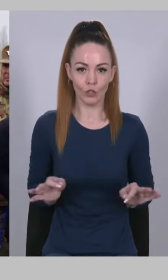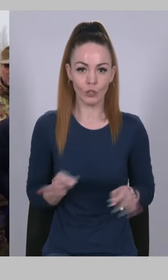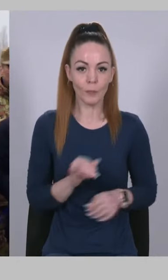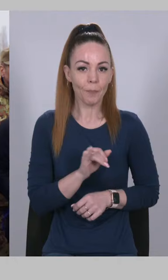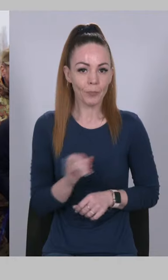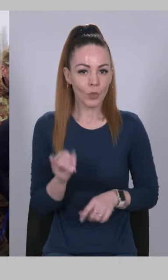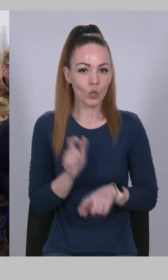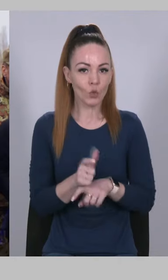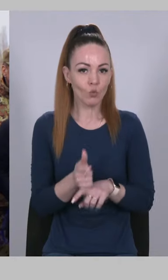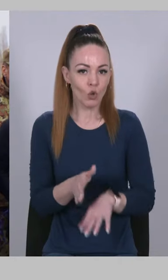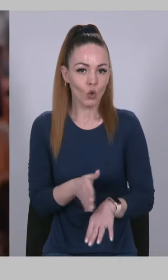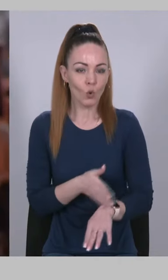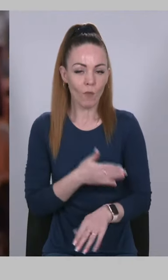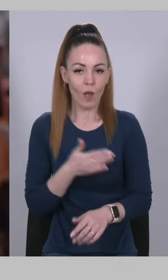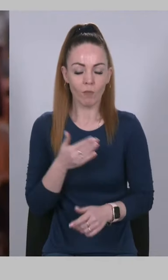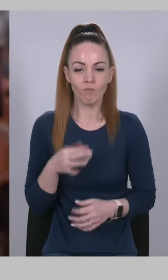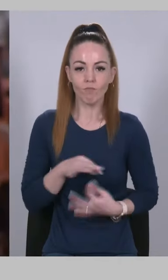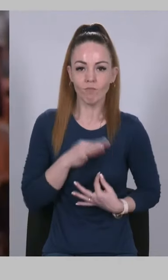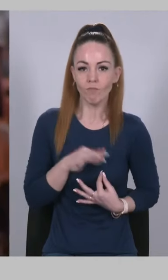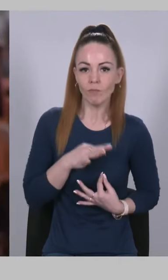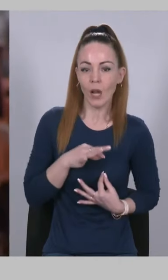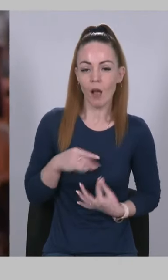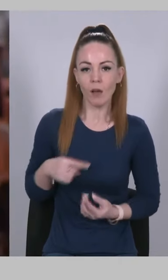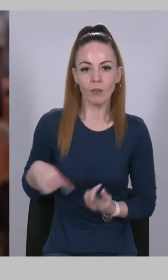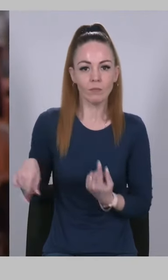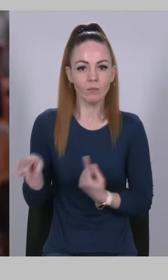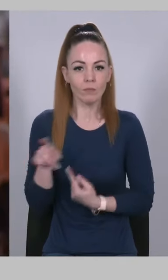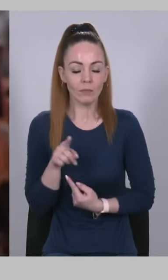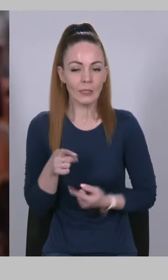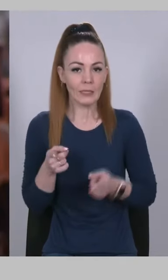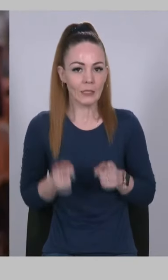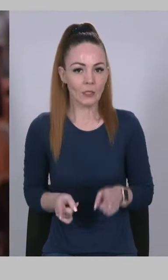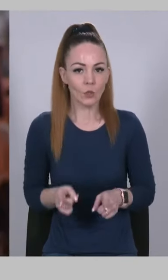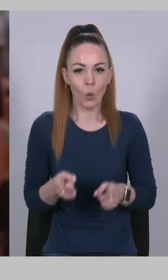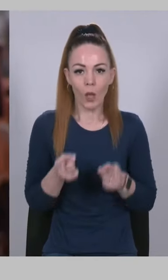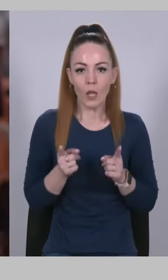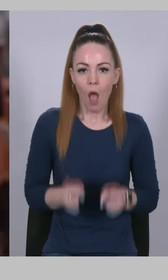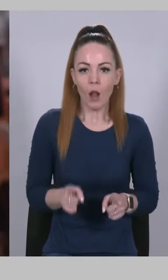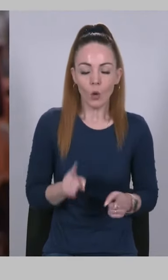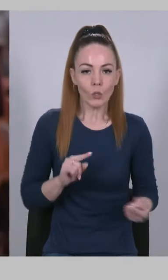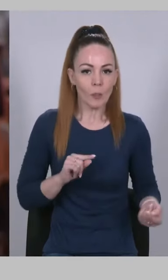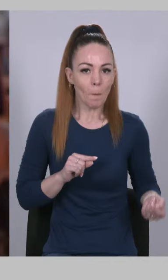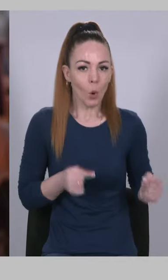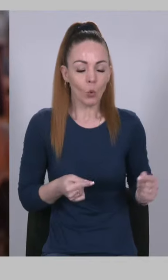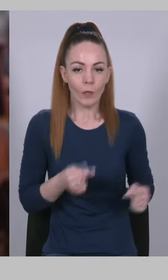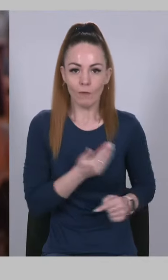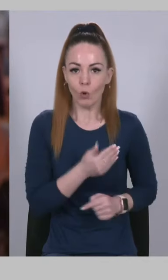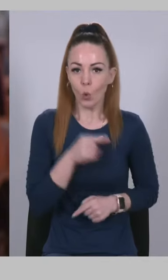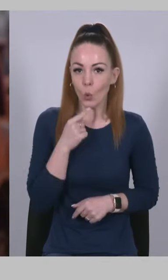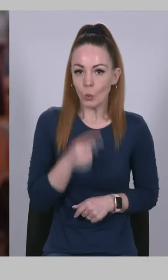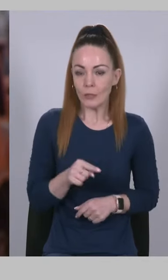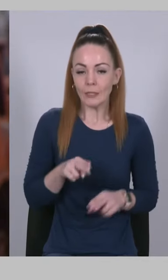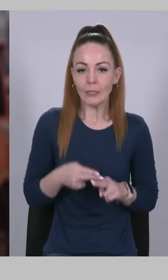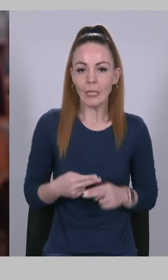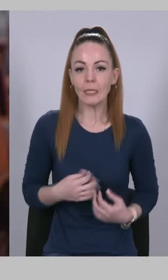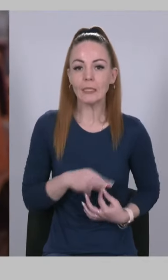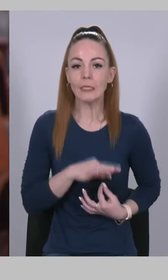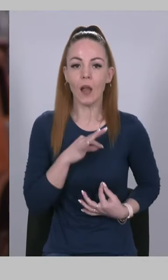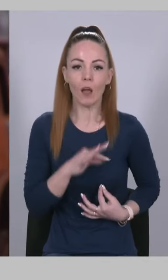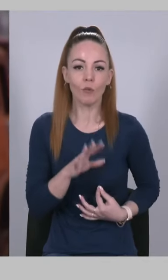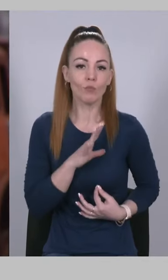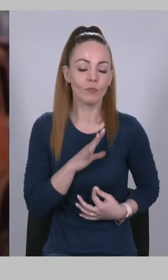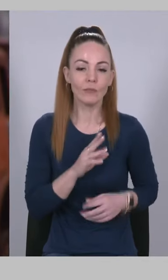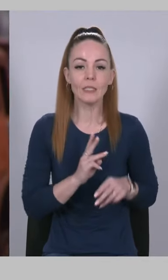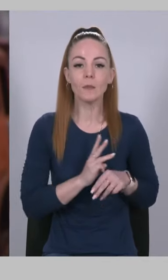дуже довго панував страх Страх дійсно реального спротиву Росії Цей страх був спалений